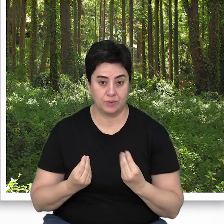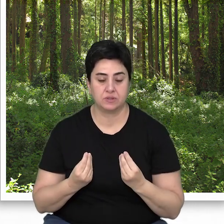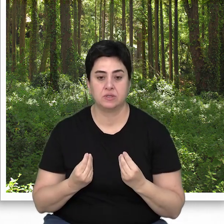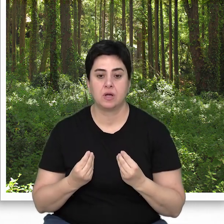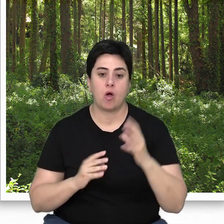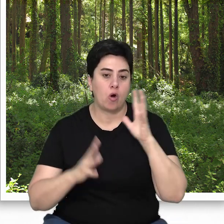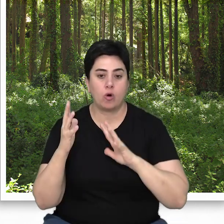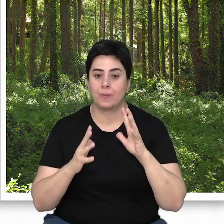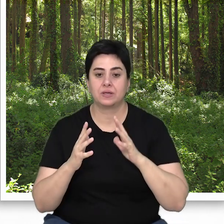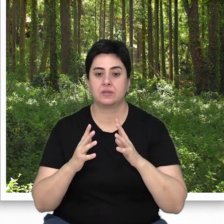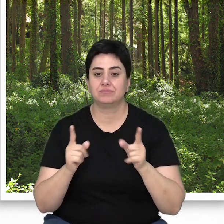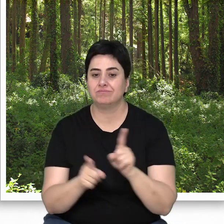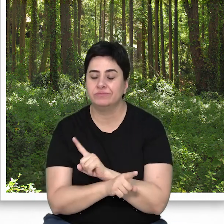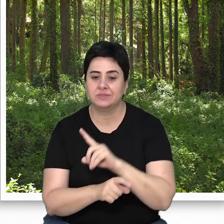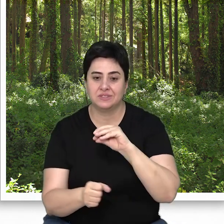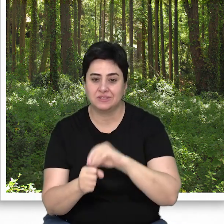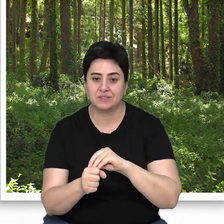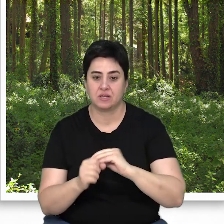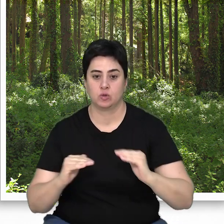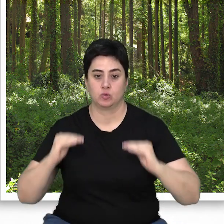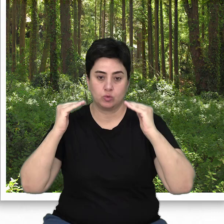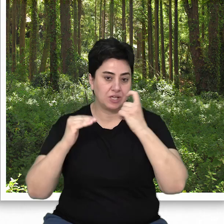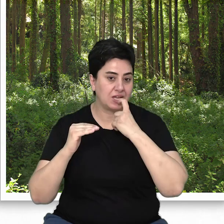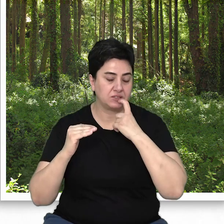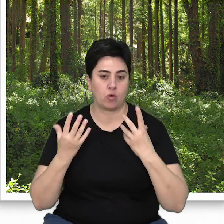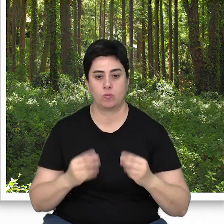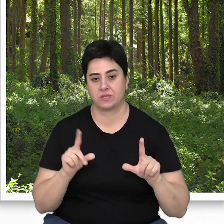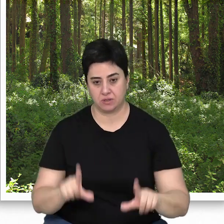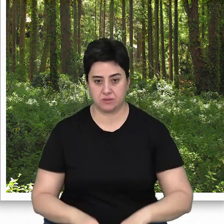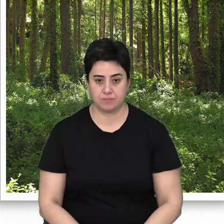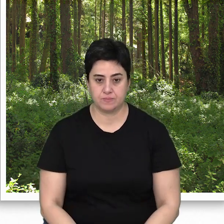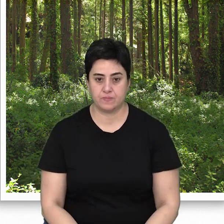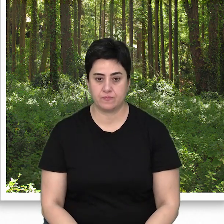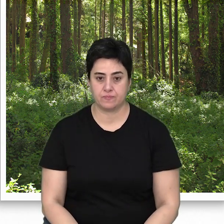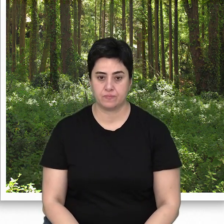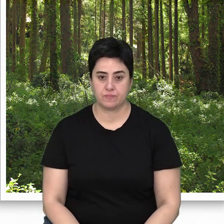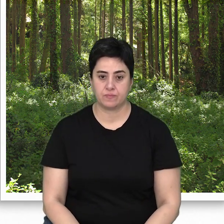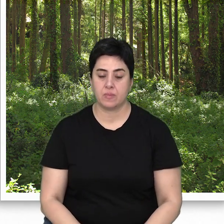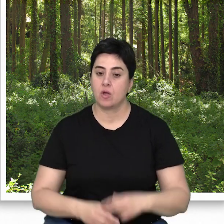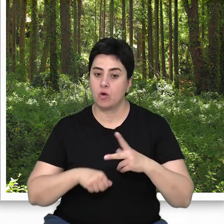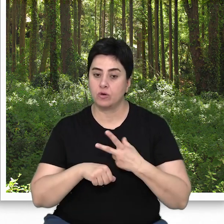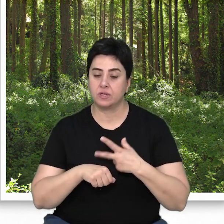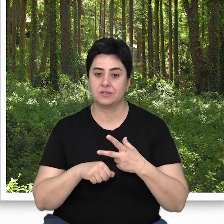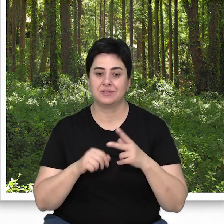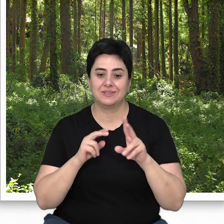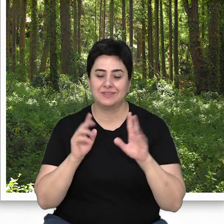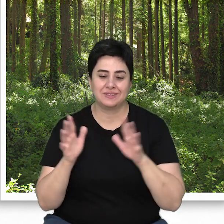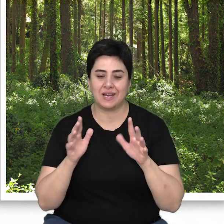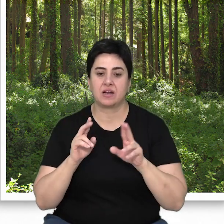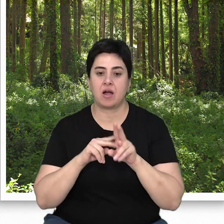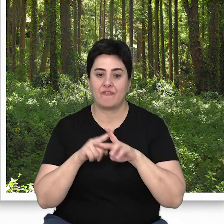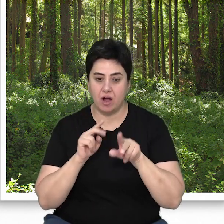için, ormanı oluşturan tür ya da türlerin üst yaş sınıflarında olması gerekmektedir. Örneğin Titrek